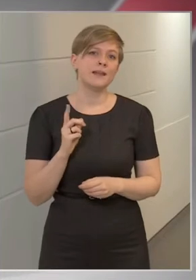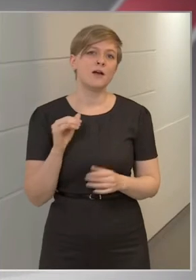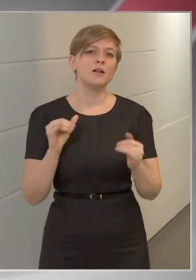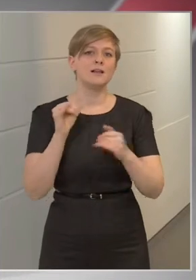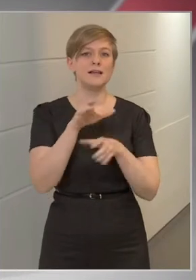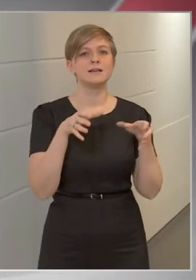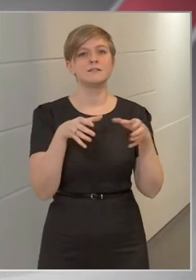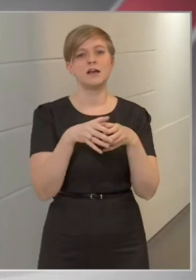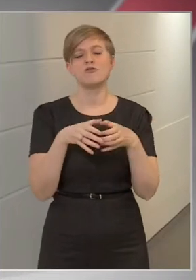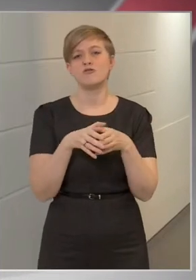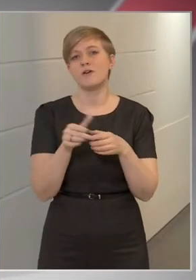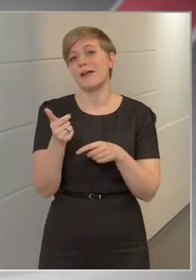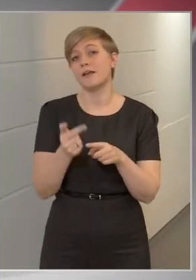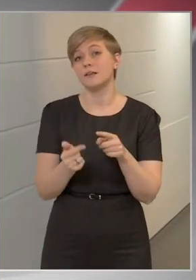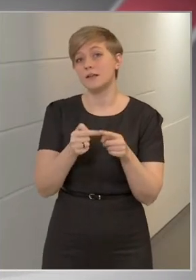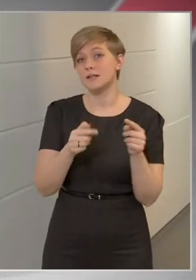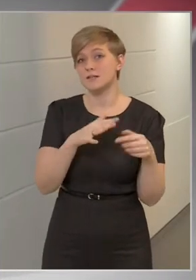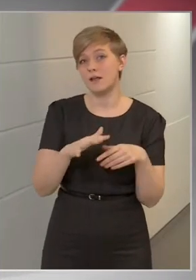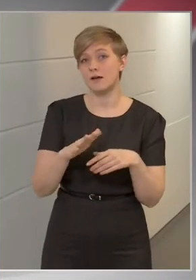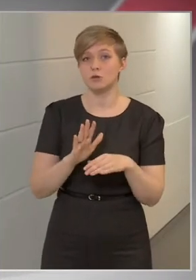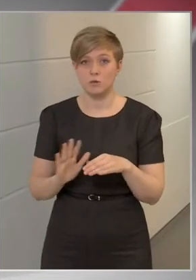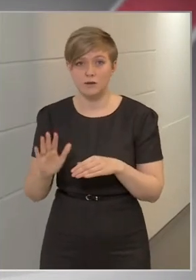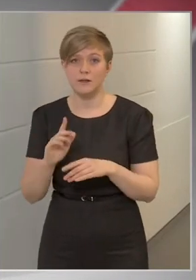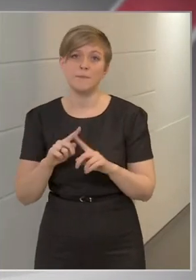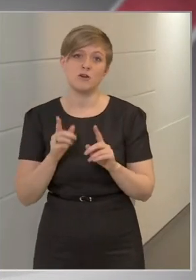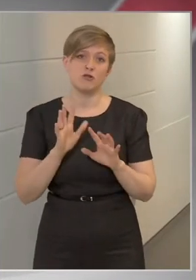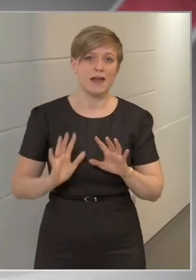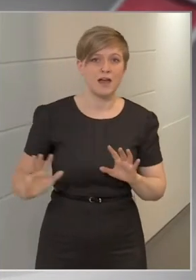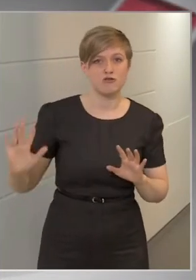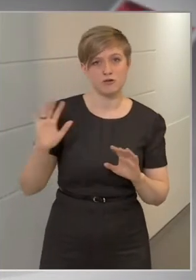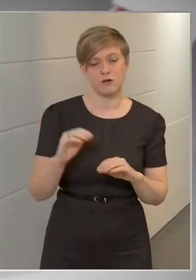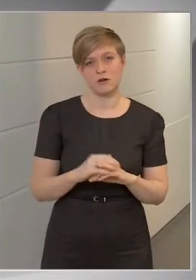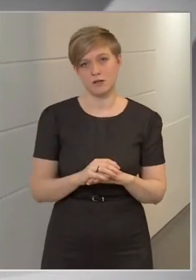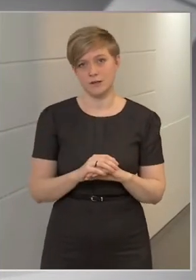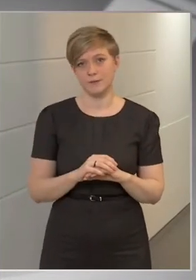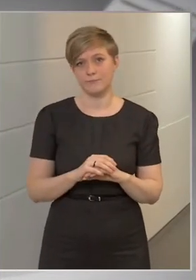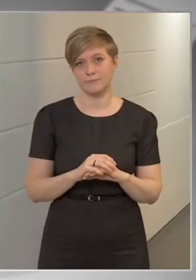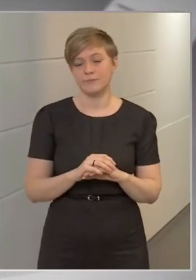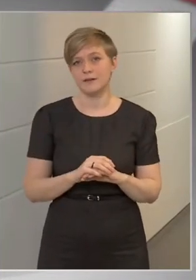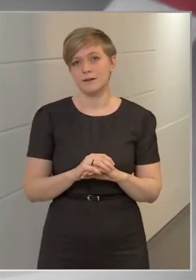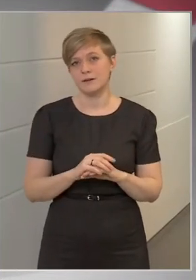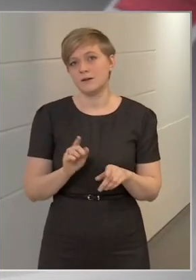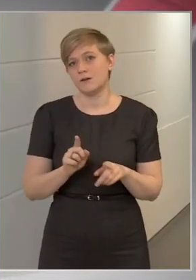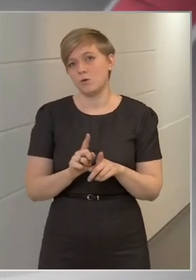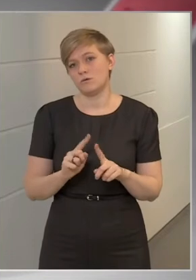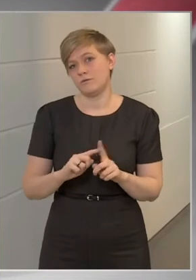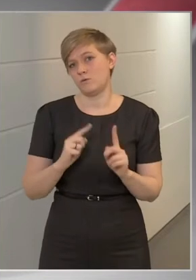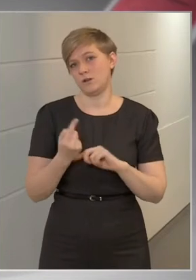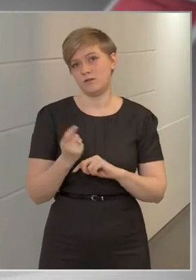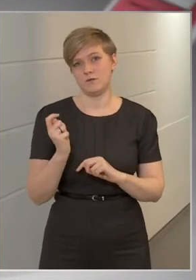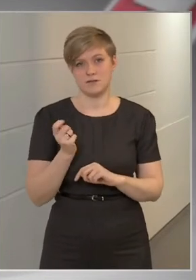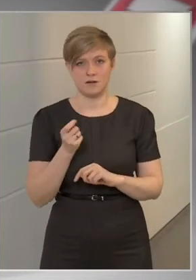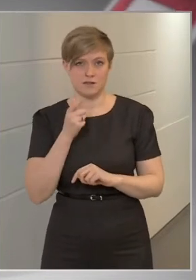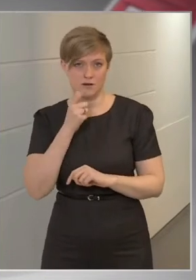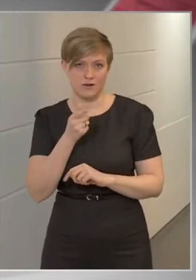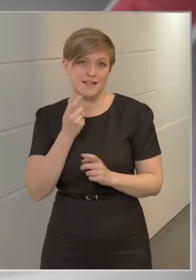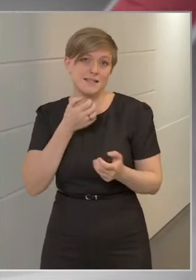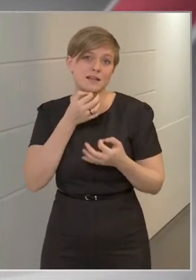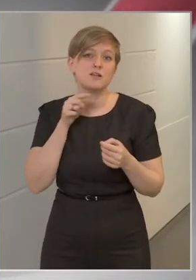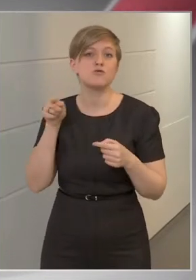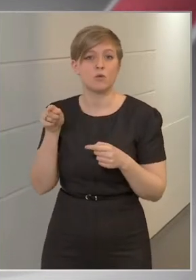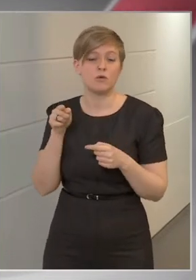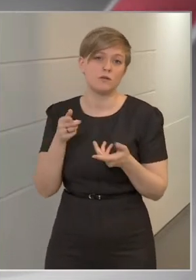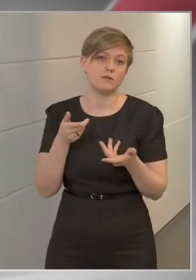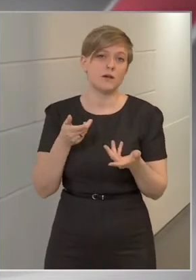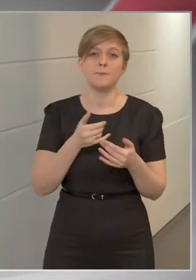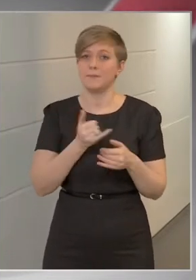légitárságok egy része az, amely nyugati, másik része pedig ázsiai. Ott a korolszág fordított szankciók fognak előállni, tehát a kérdésföltehető